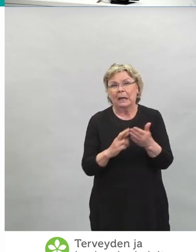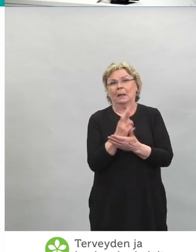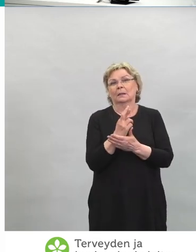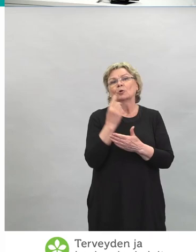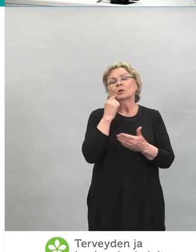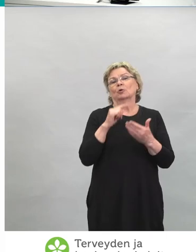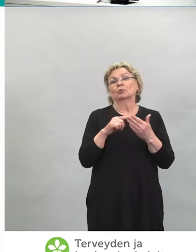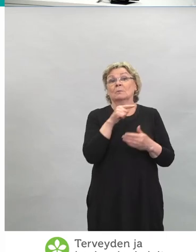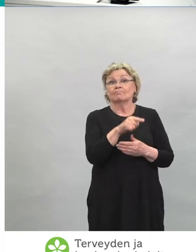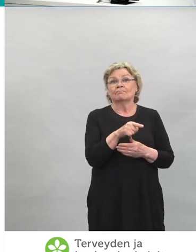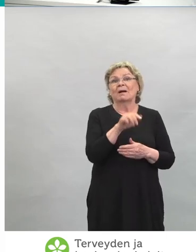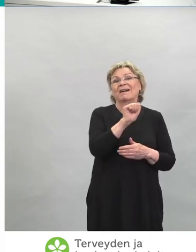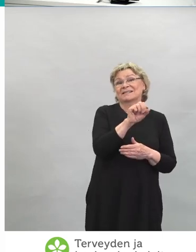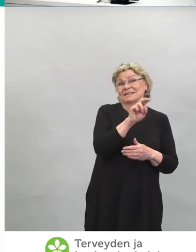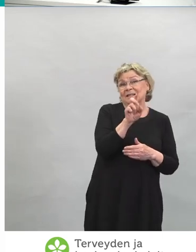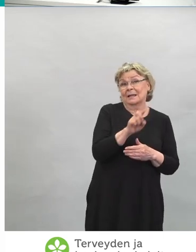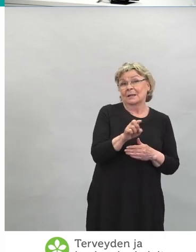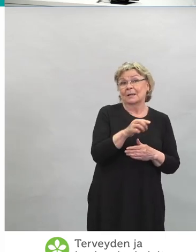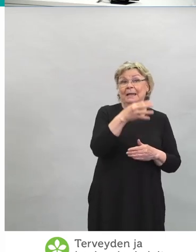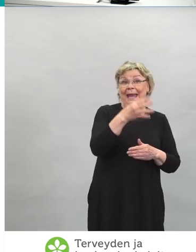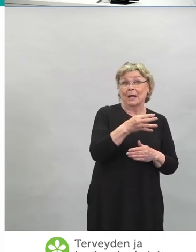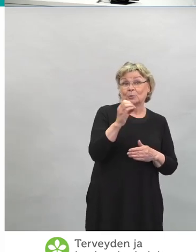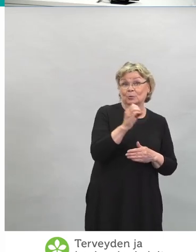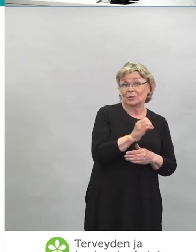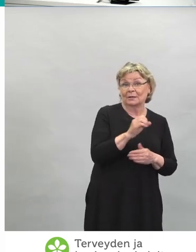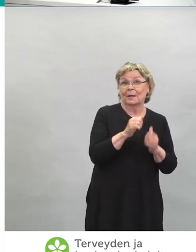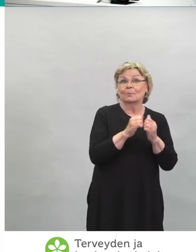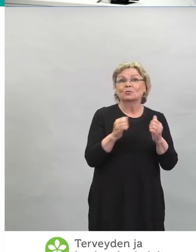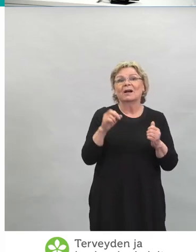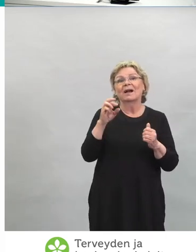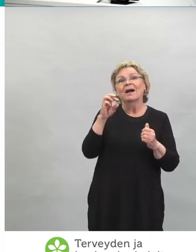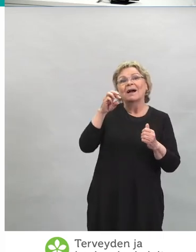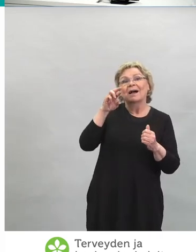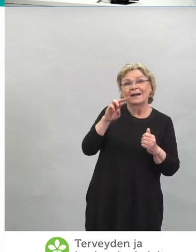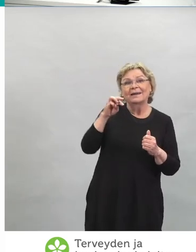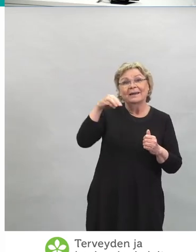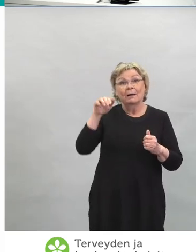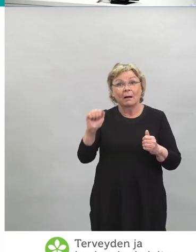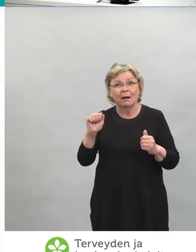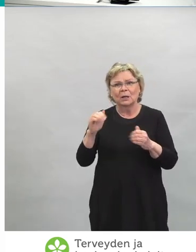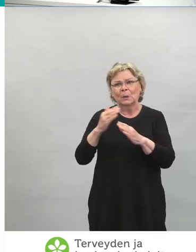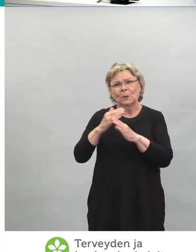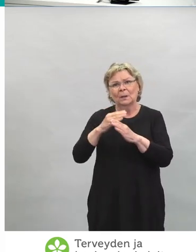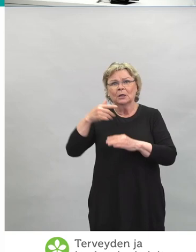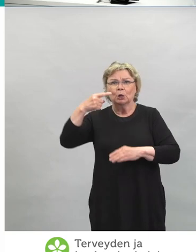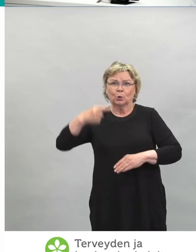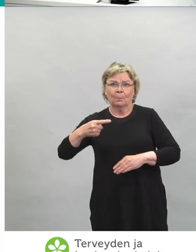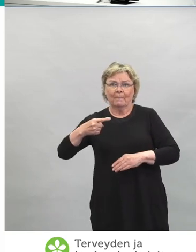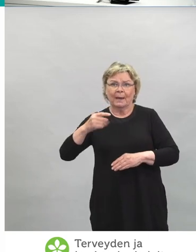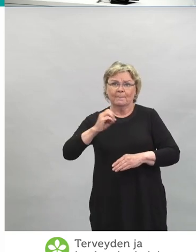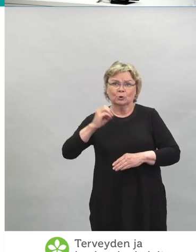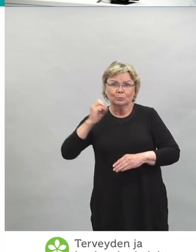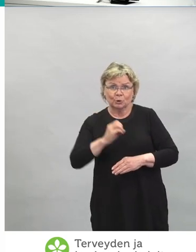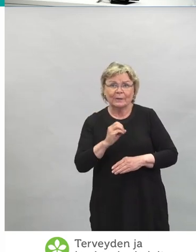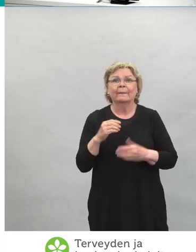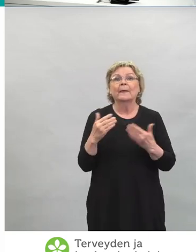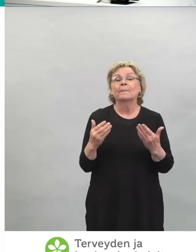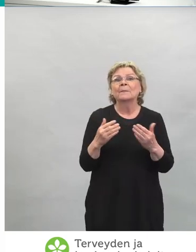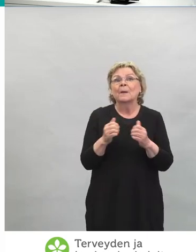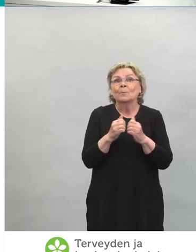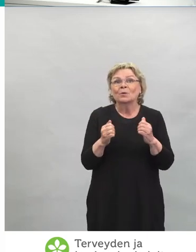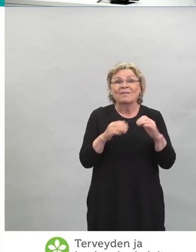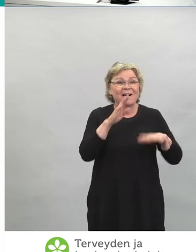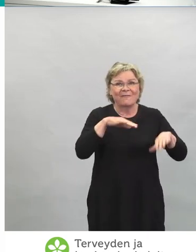on siellä esiintynyt 40 prosentilla, kun taas sitten RNA-rokotteilla se olisi noin 10 prosenttia. Mutta näissäkin on kanssa